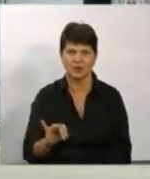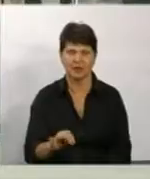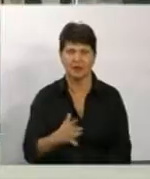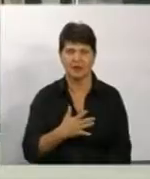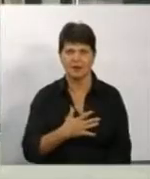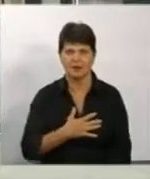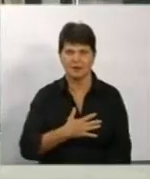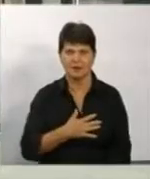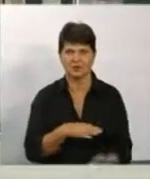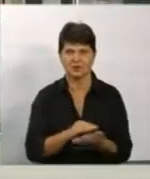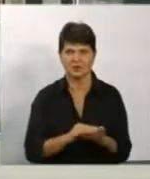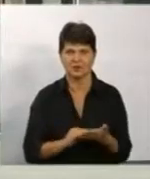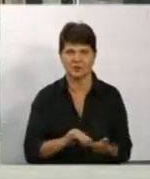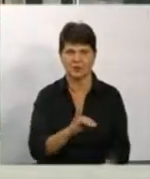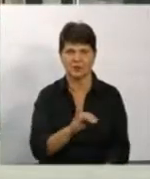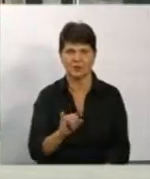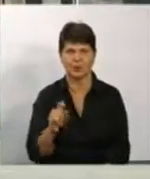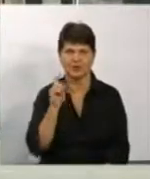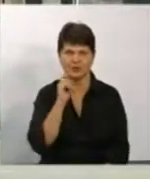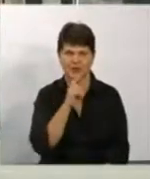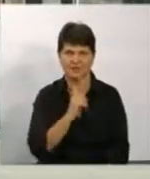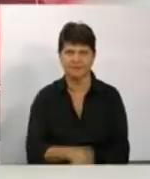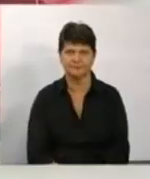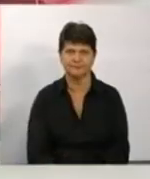Олександр Базюк, новини на Суспільному, Вінниця.